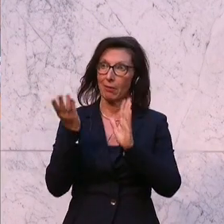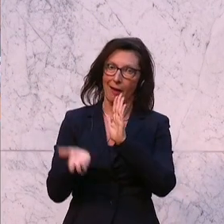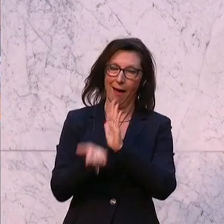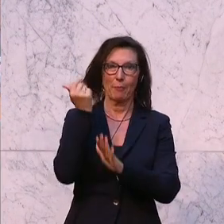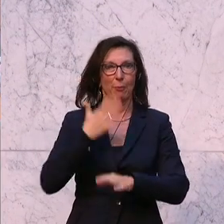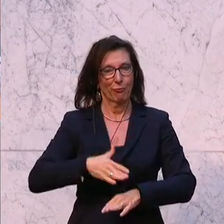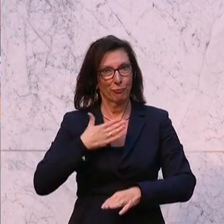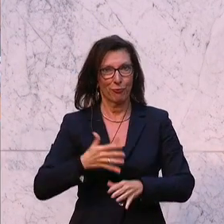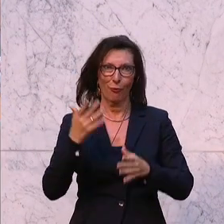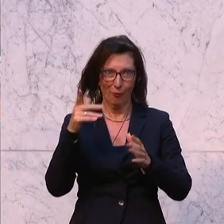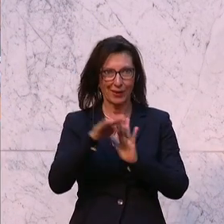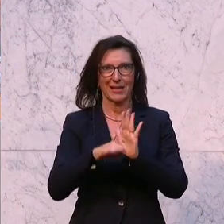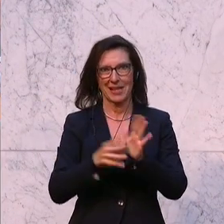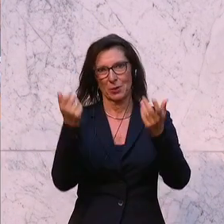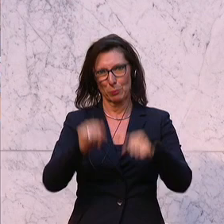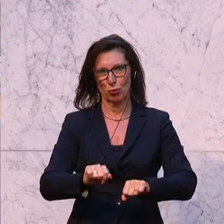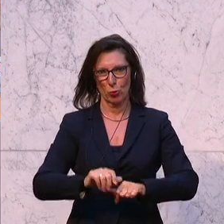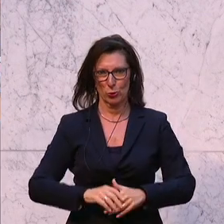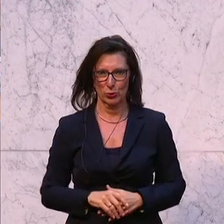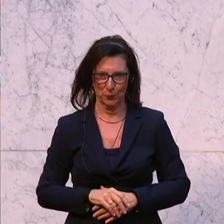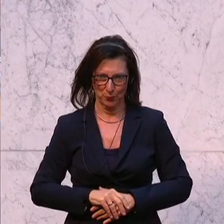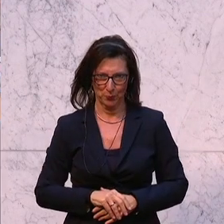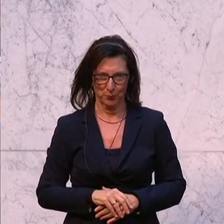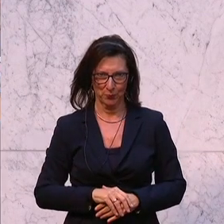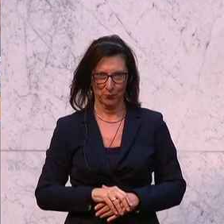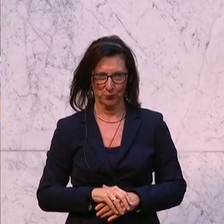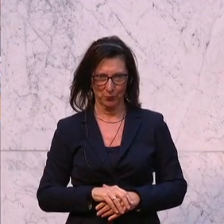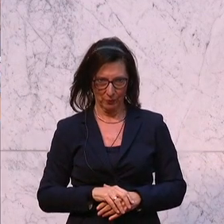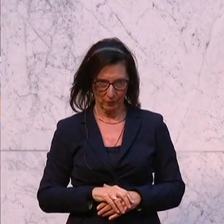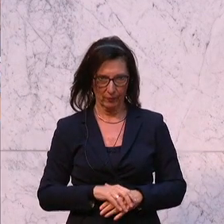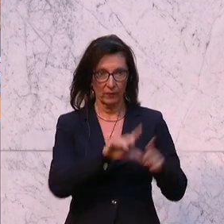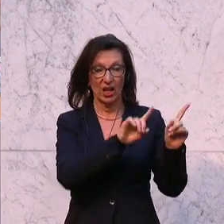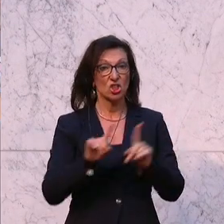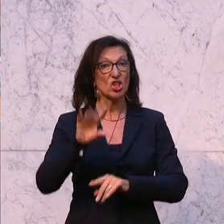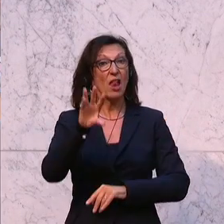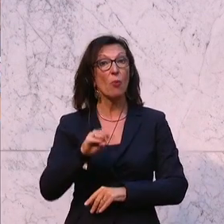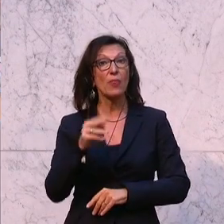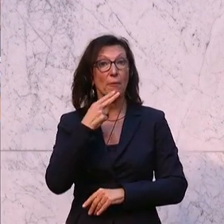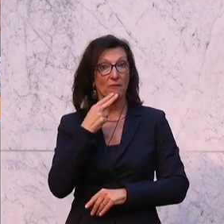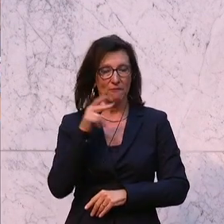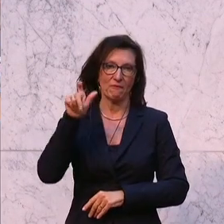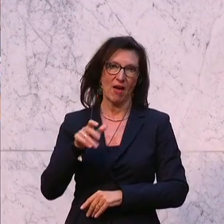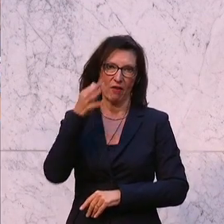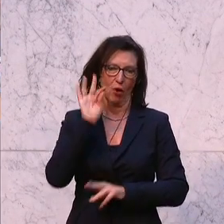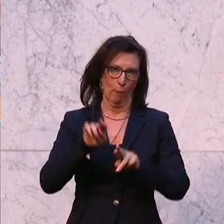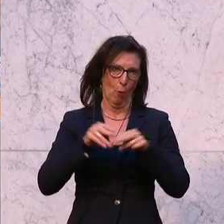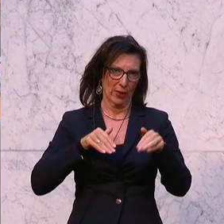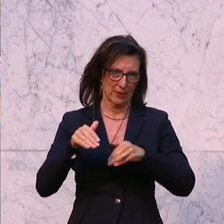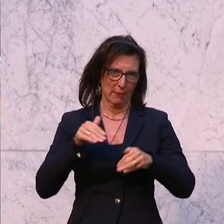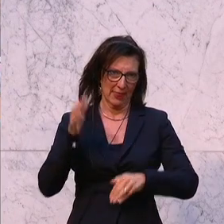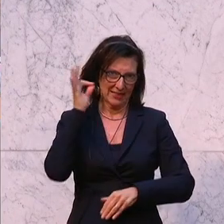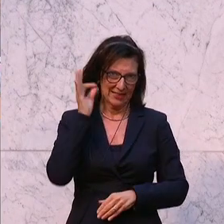beschließen. Nikolaus Scherak, stellvertretender Gruppobmann der NEOS.